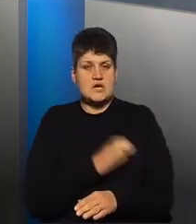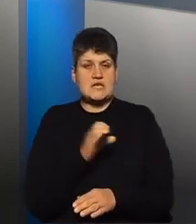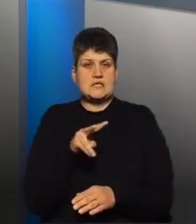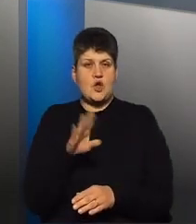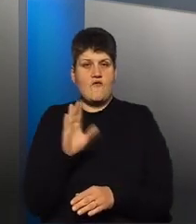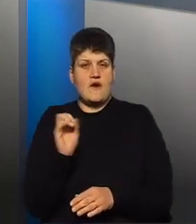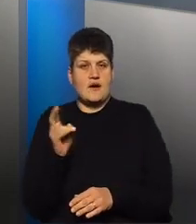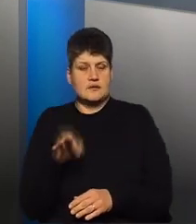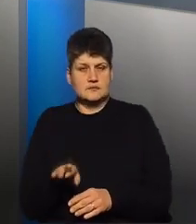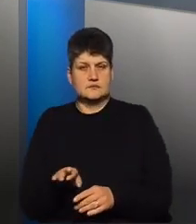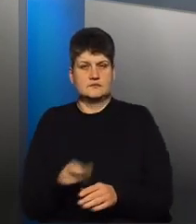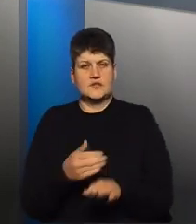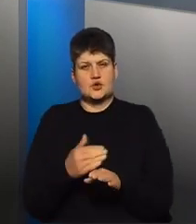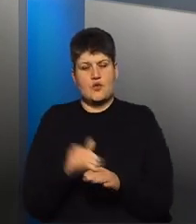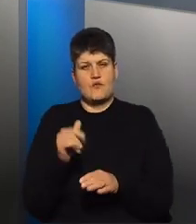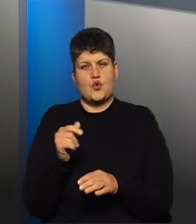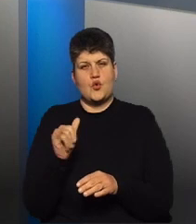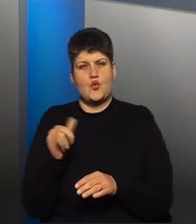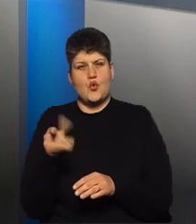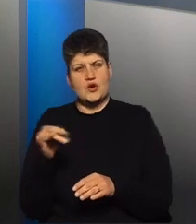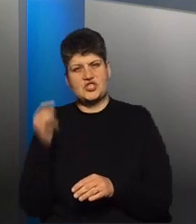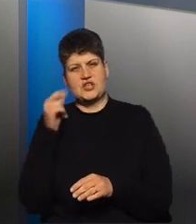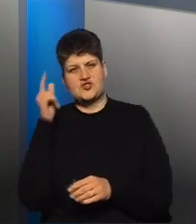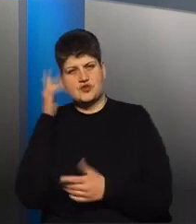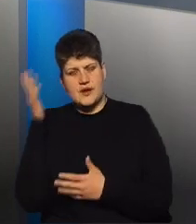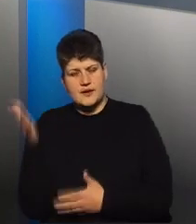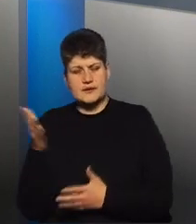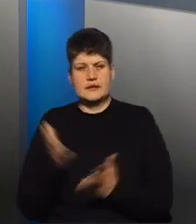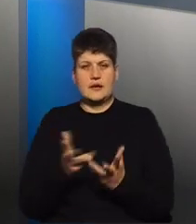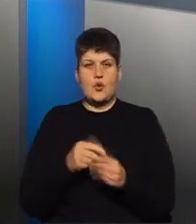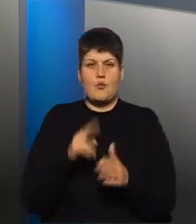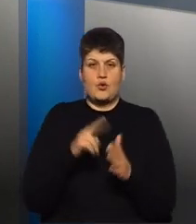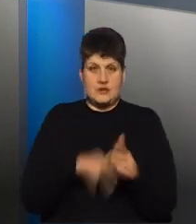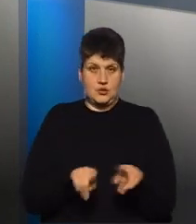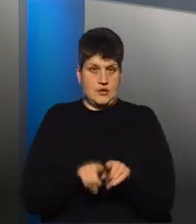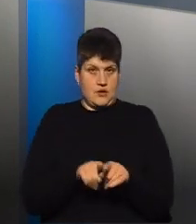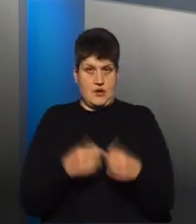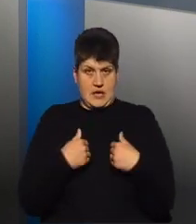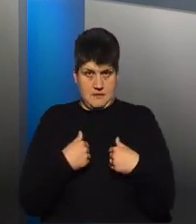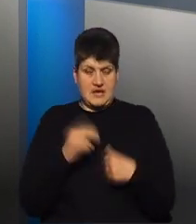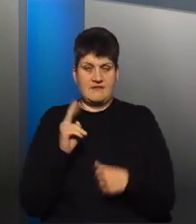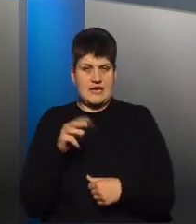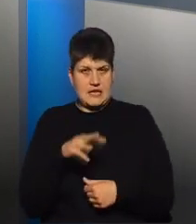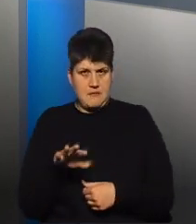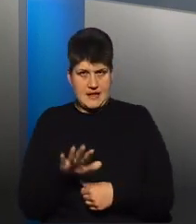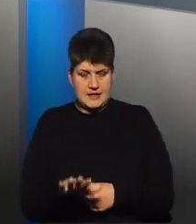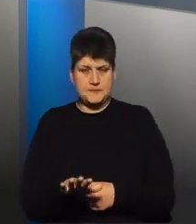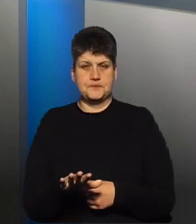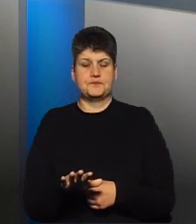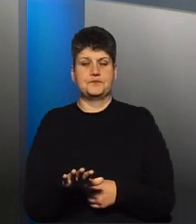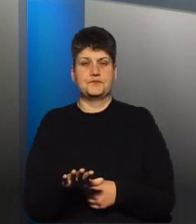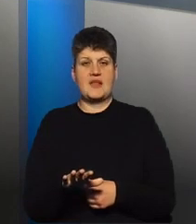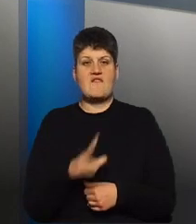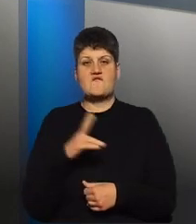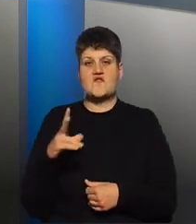частково Угорщина, Чехія – нараховують податок, так як ми, від квадратних метрів. Франція